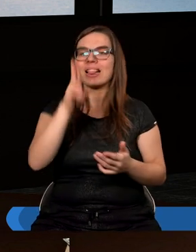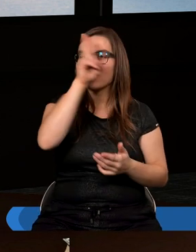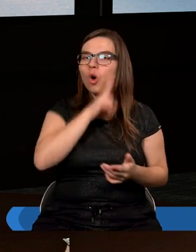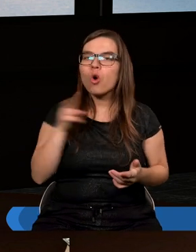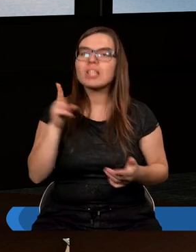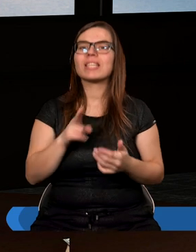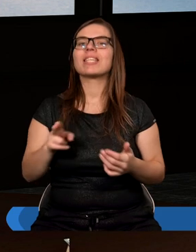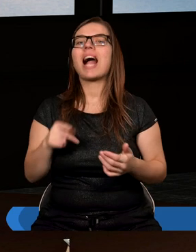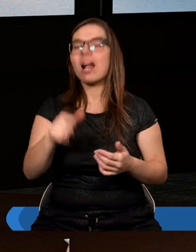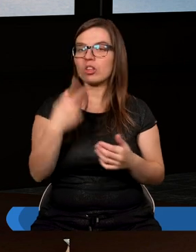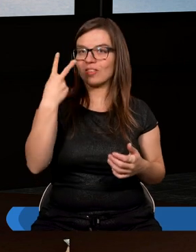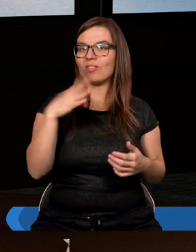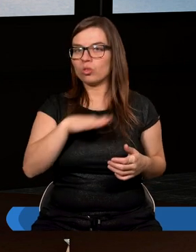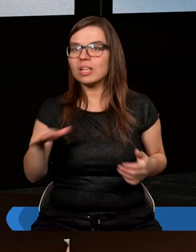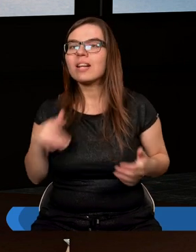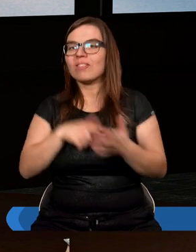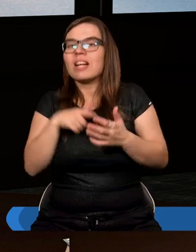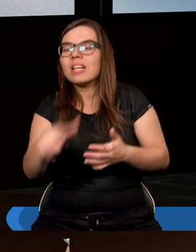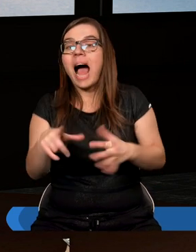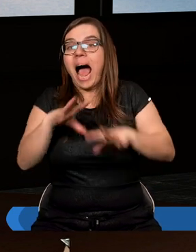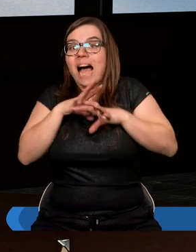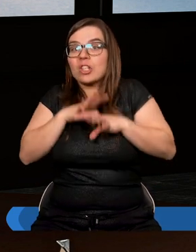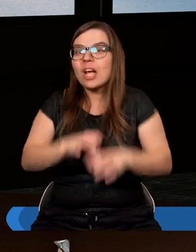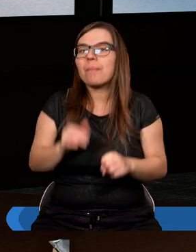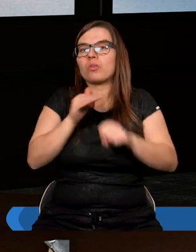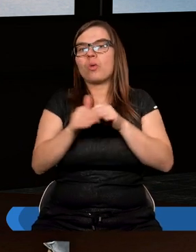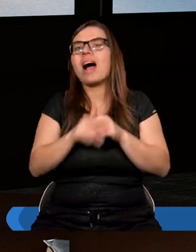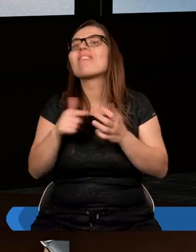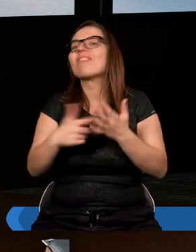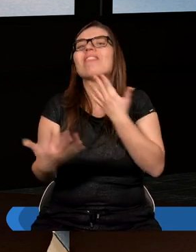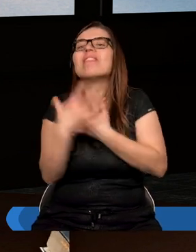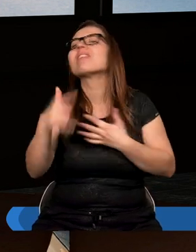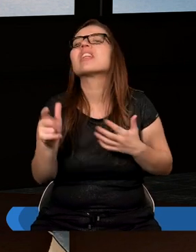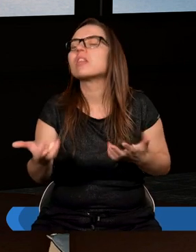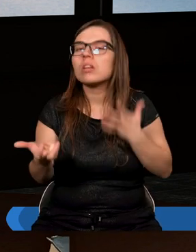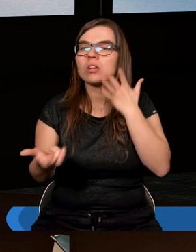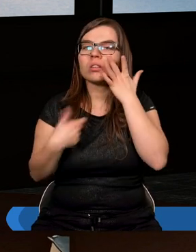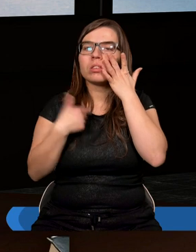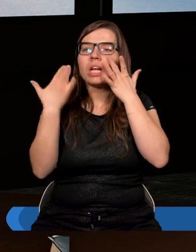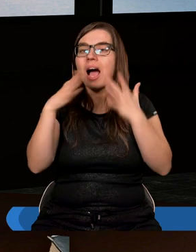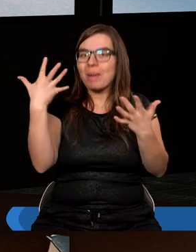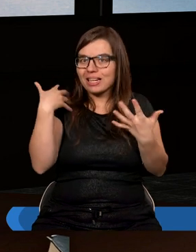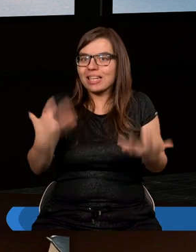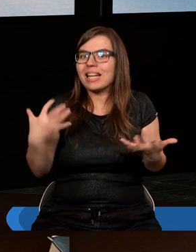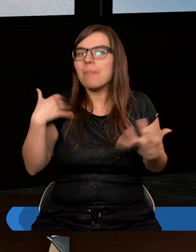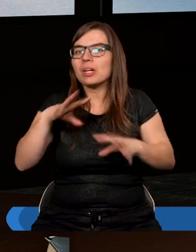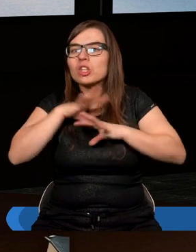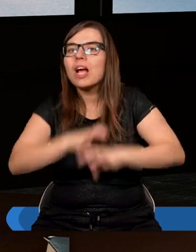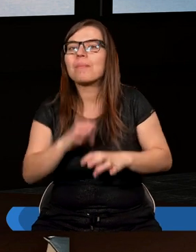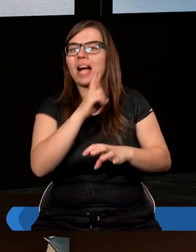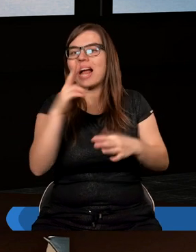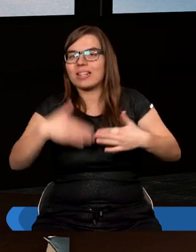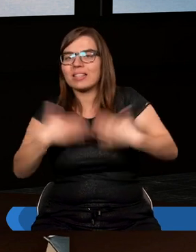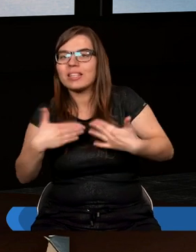odnośnie dzieci, no to właśnie ta cierpliwość, łagodność wynika z tego, że ja bardzo chcę być cierpliwa każdego dnia w każdej